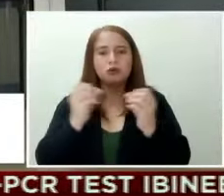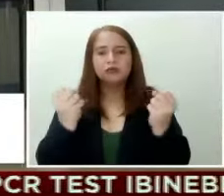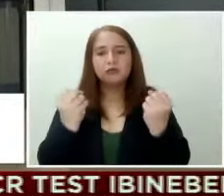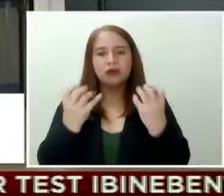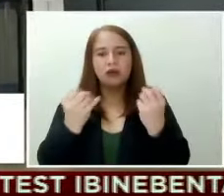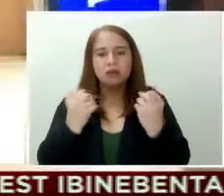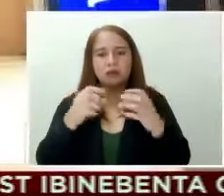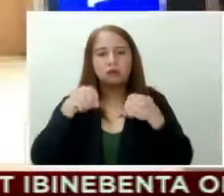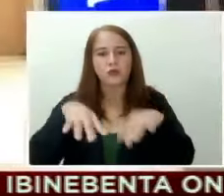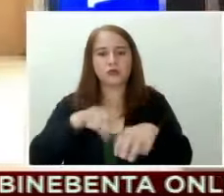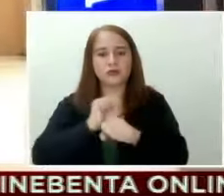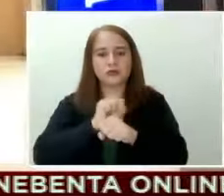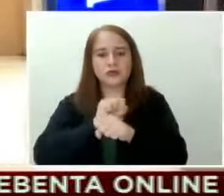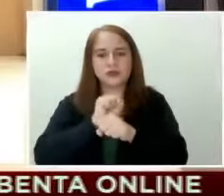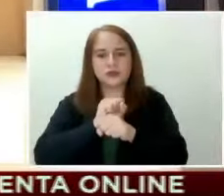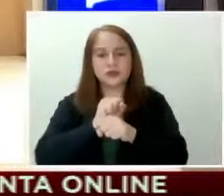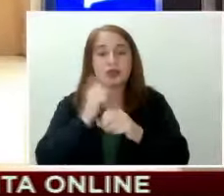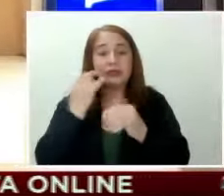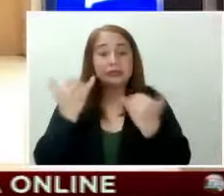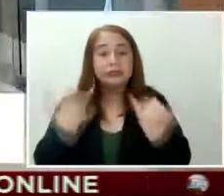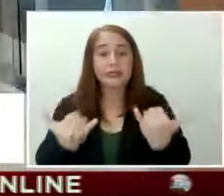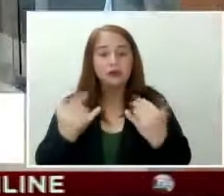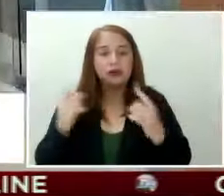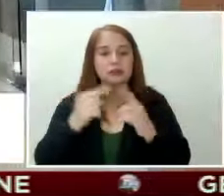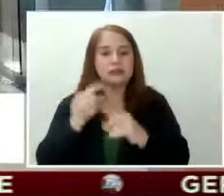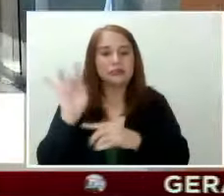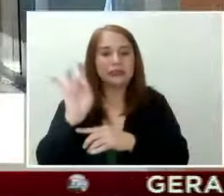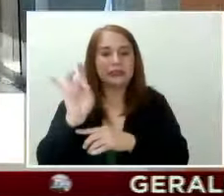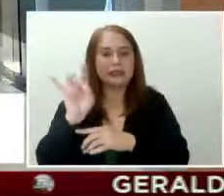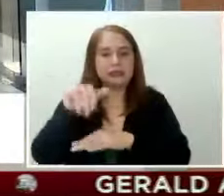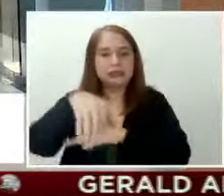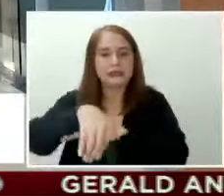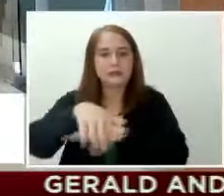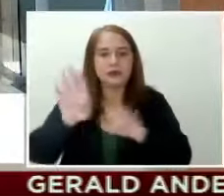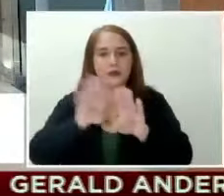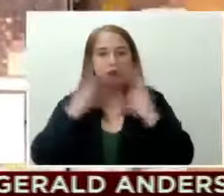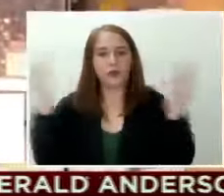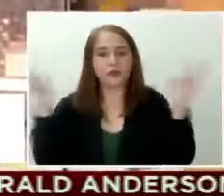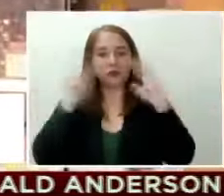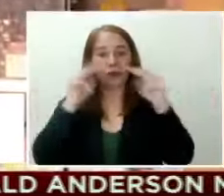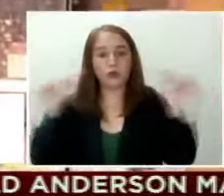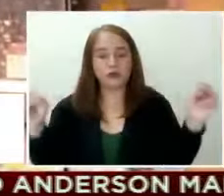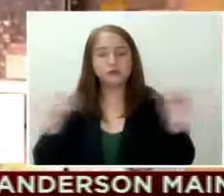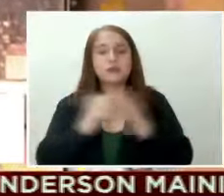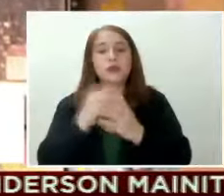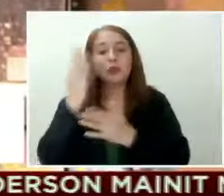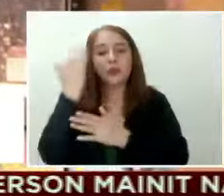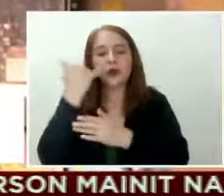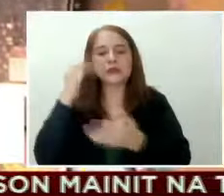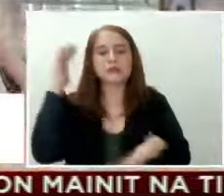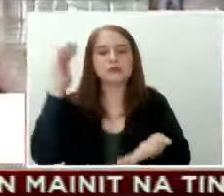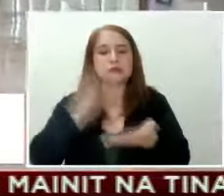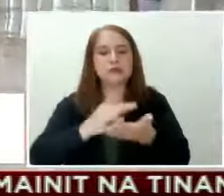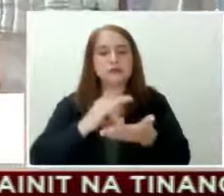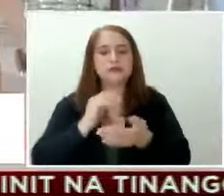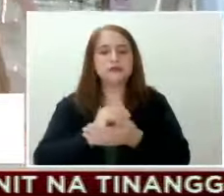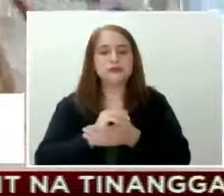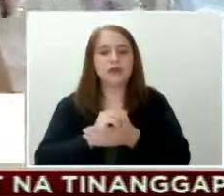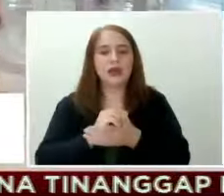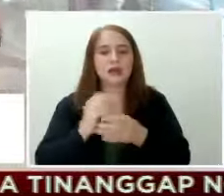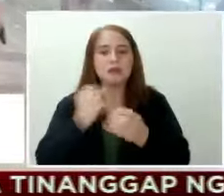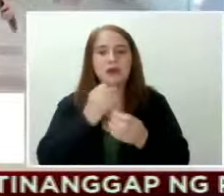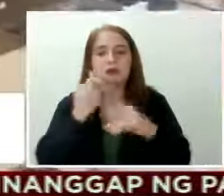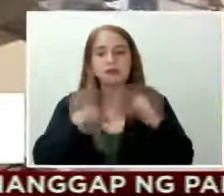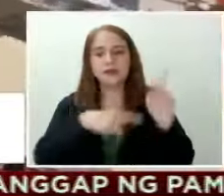mawawala ng trabaho. Sa ngayon, hanggang alas otso ng gabi na lang bukas ang mga malls dahil nabawasan din ang mga taong